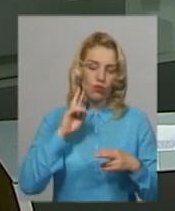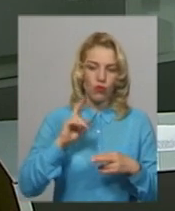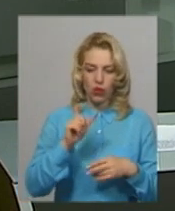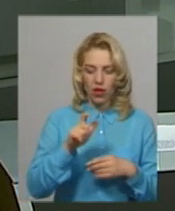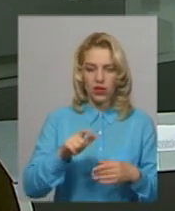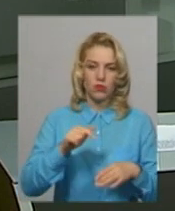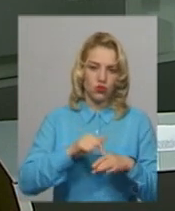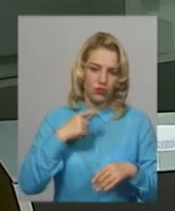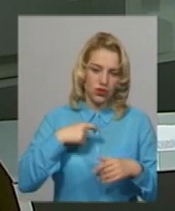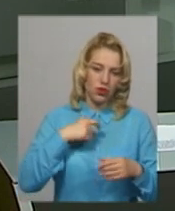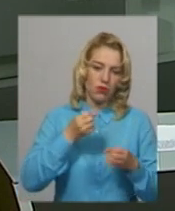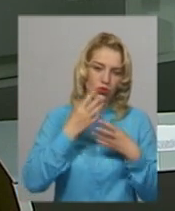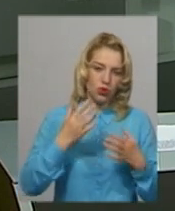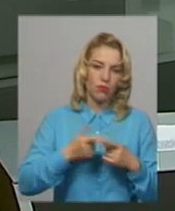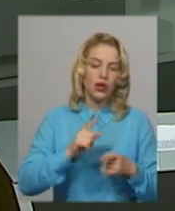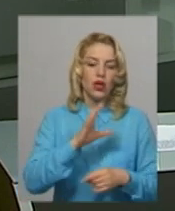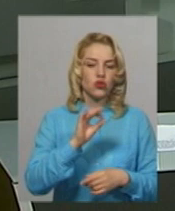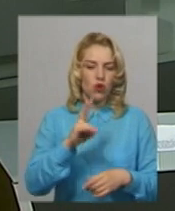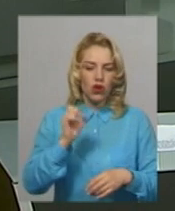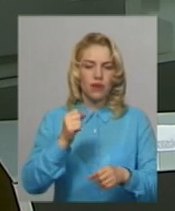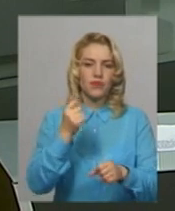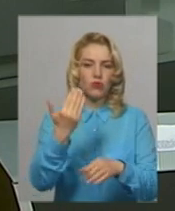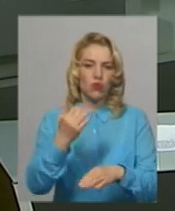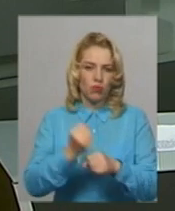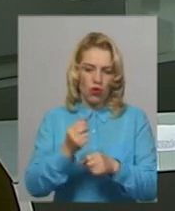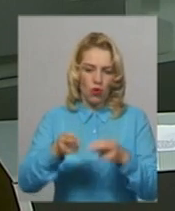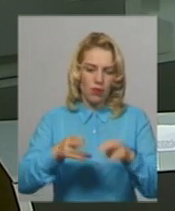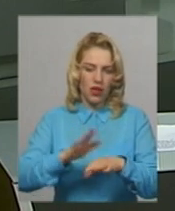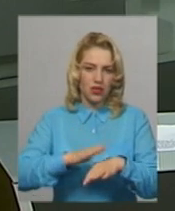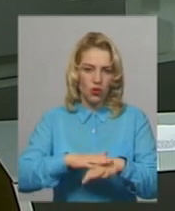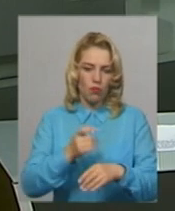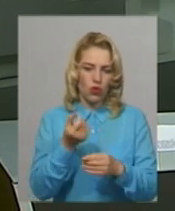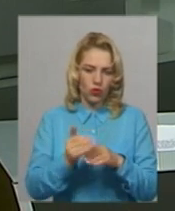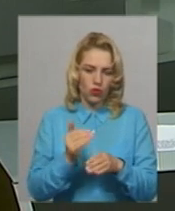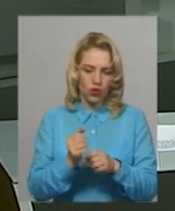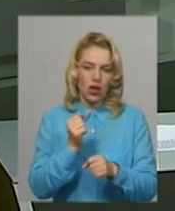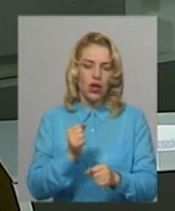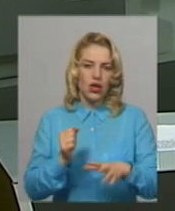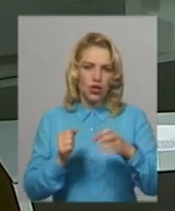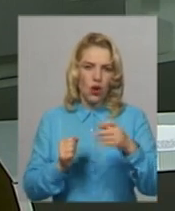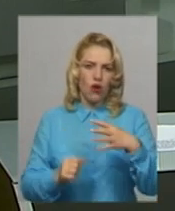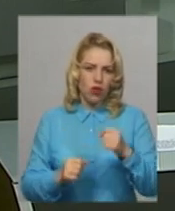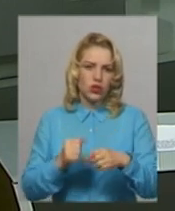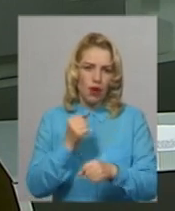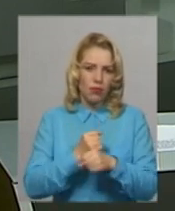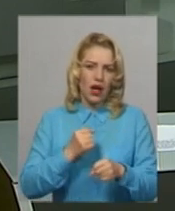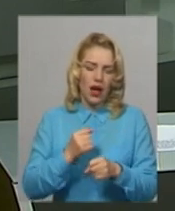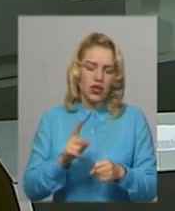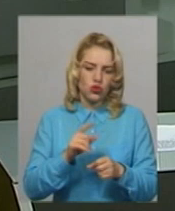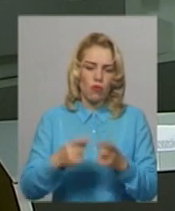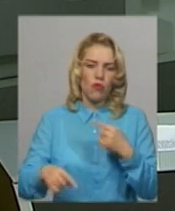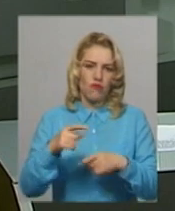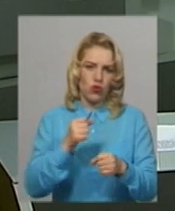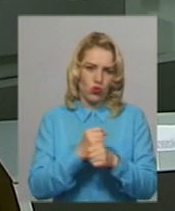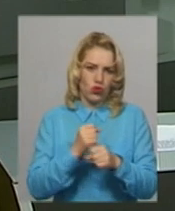Василь Сорока, якому робили операцію на руці, вже потроху її розробляє, щоб повернути функціональність. Водночас, за словами адвоката,